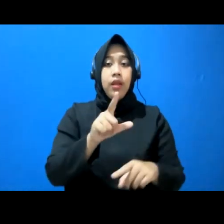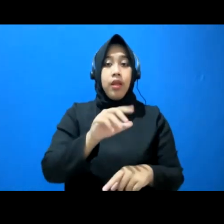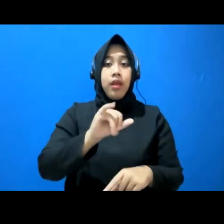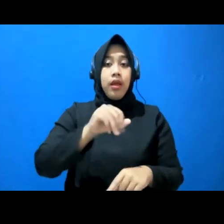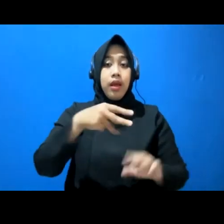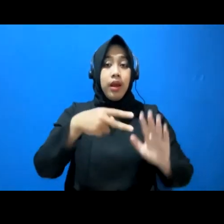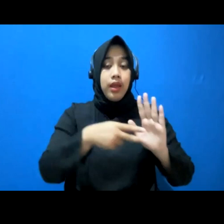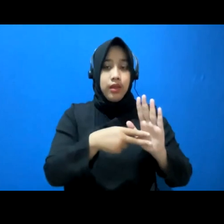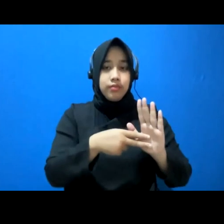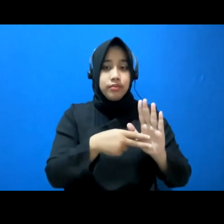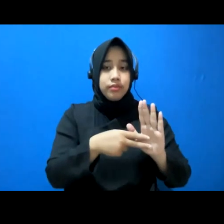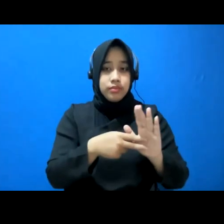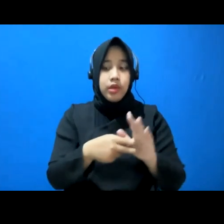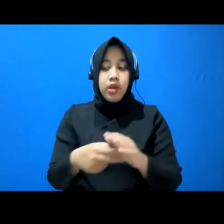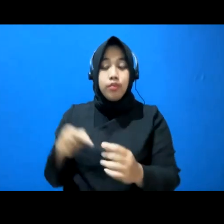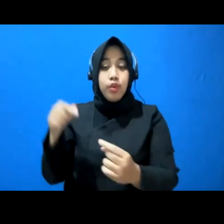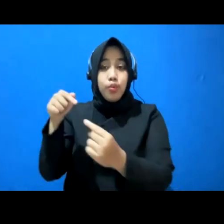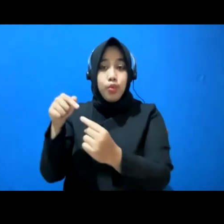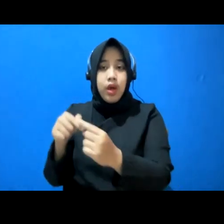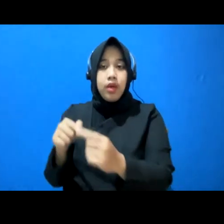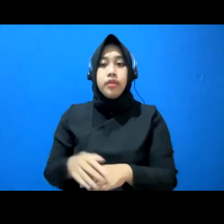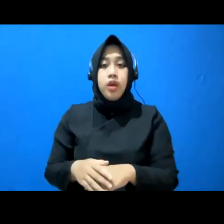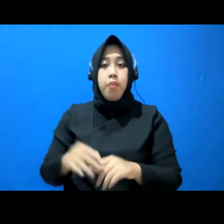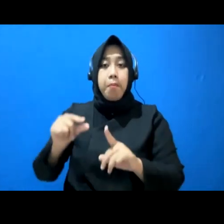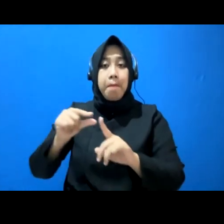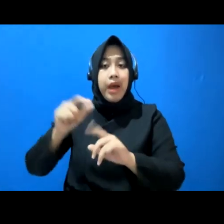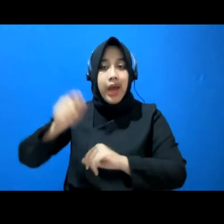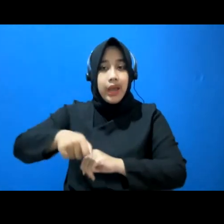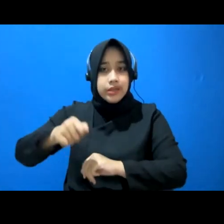dengan lawyer ini itu privat.